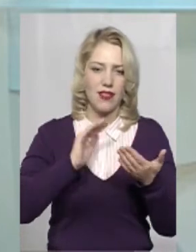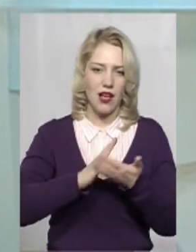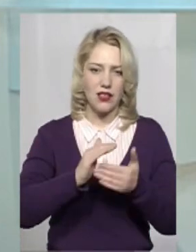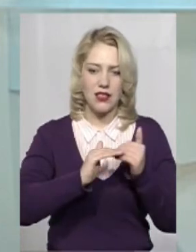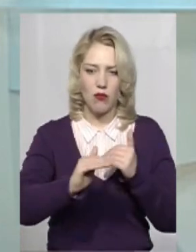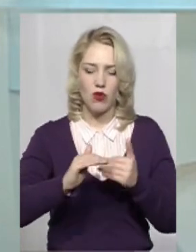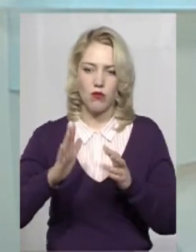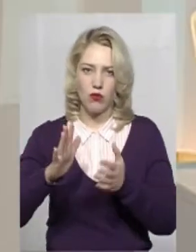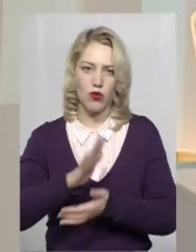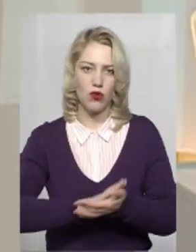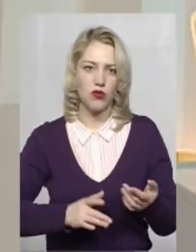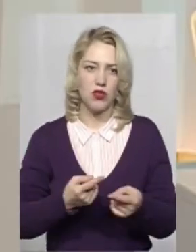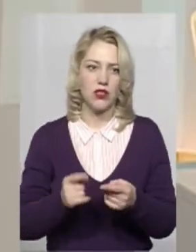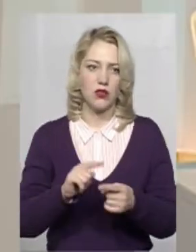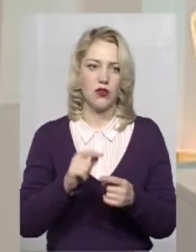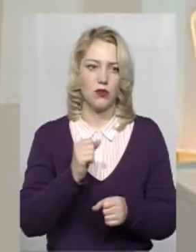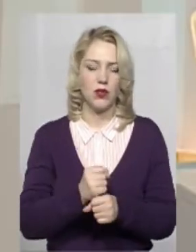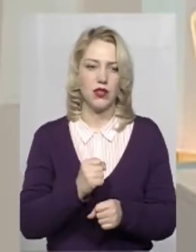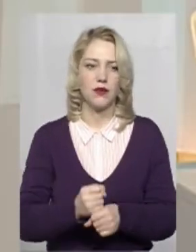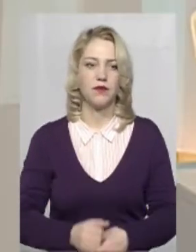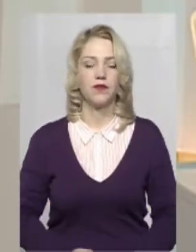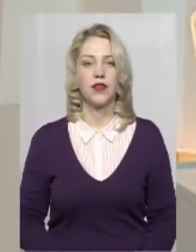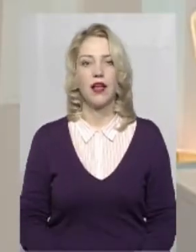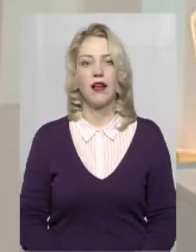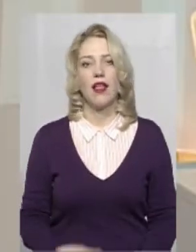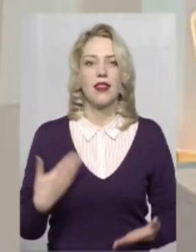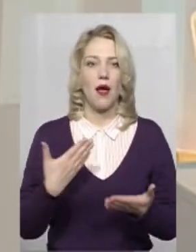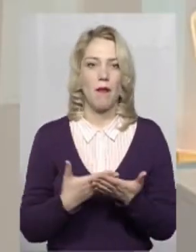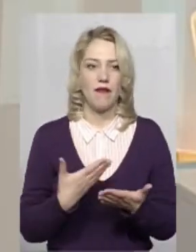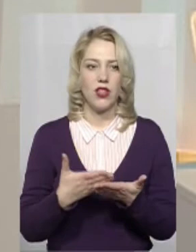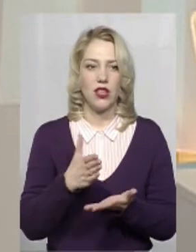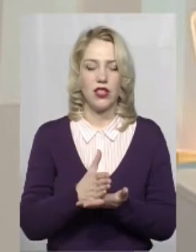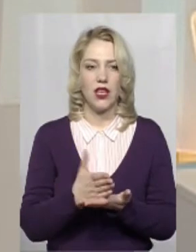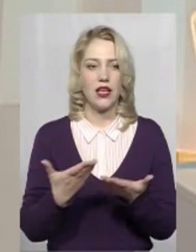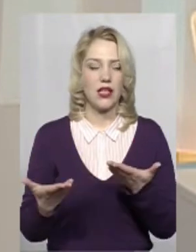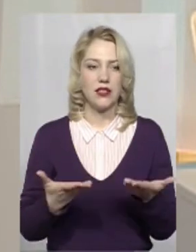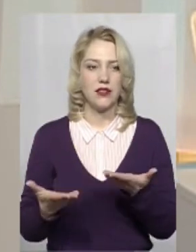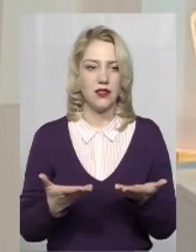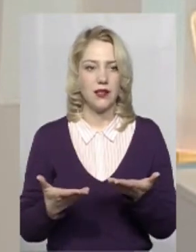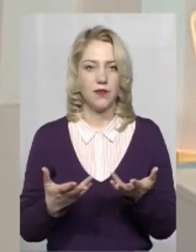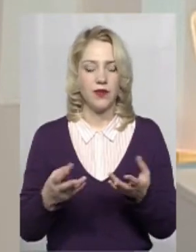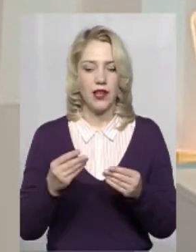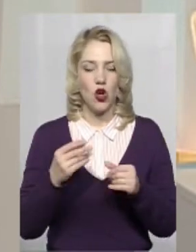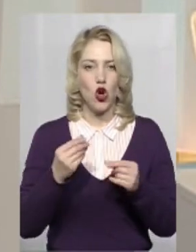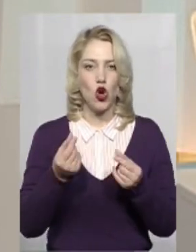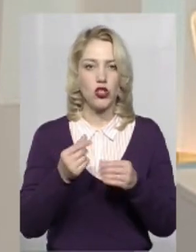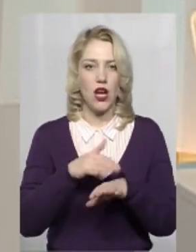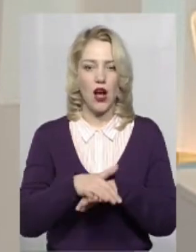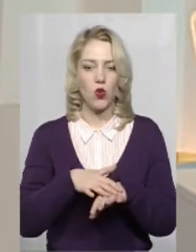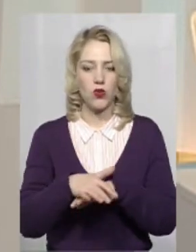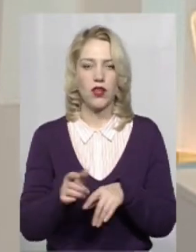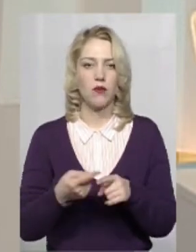Ну, і будемо продовжувати цю роботу. Напевно, є якісь розрахунки про те,